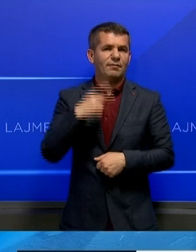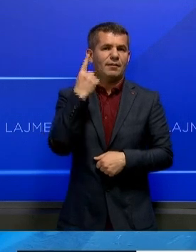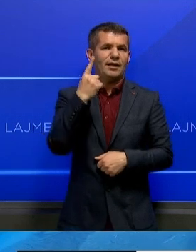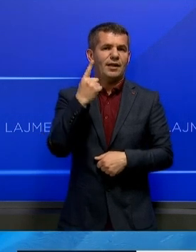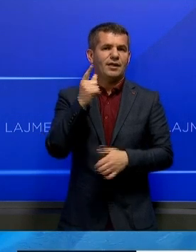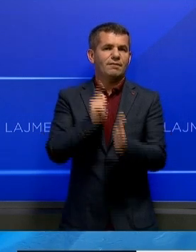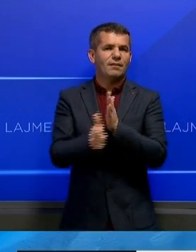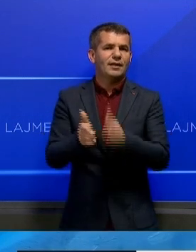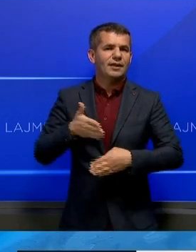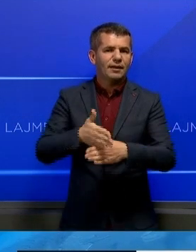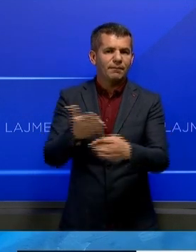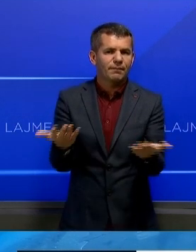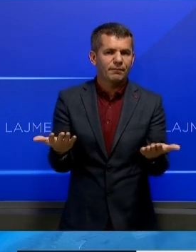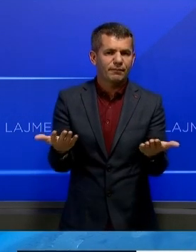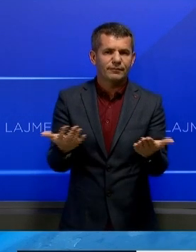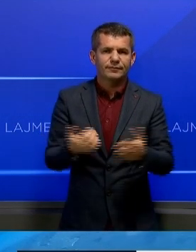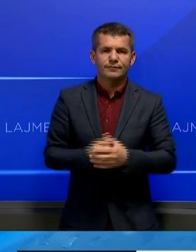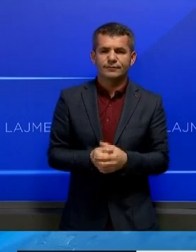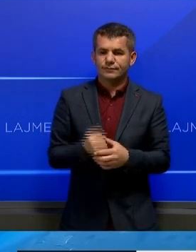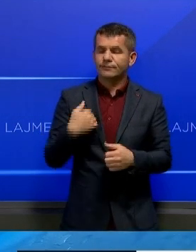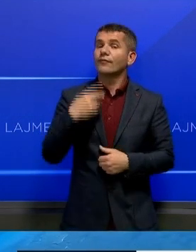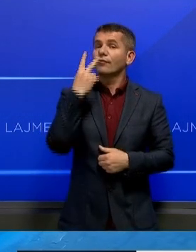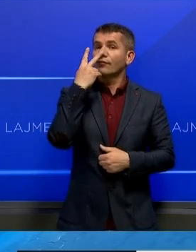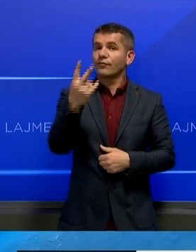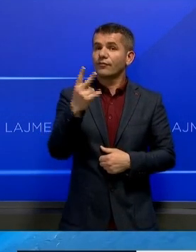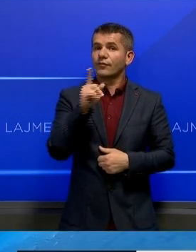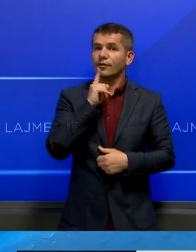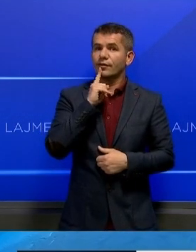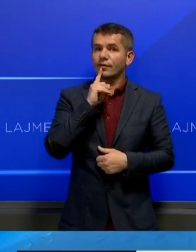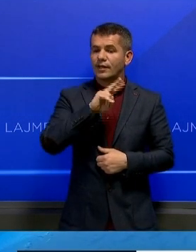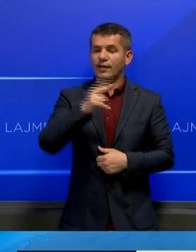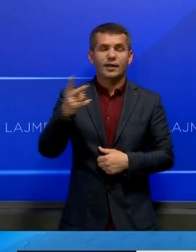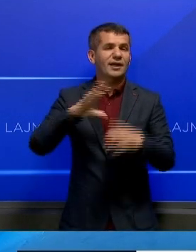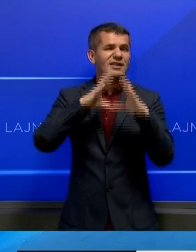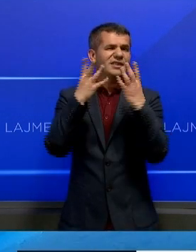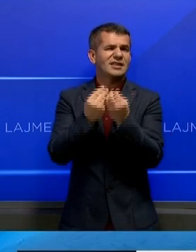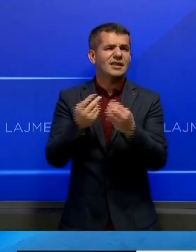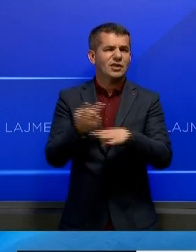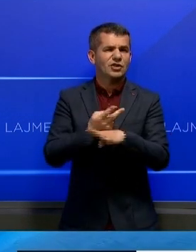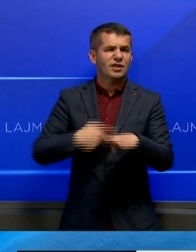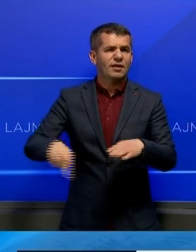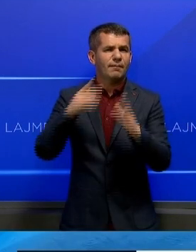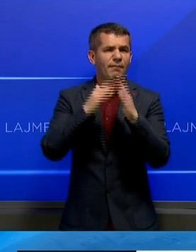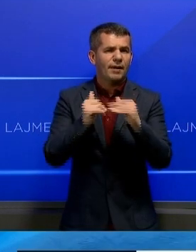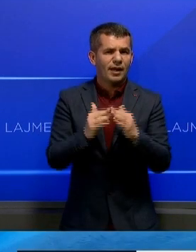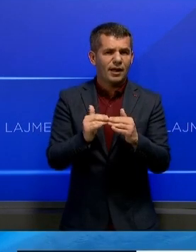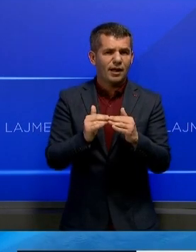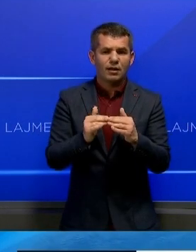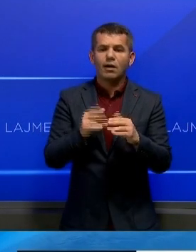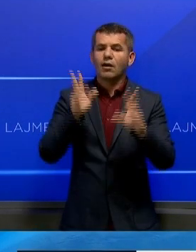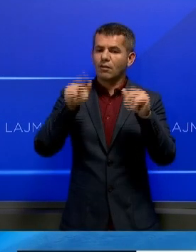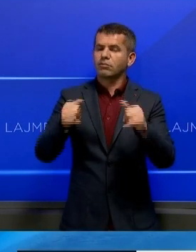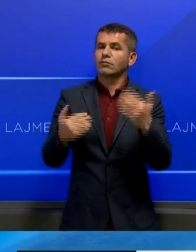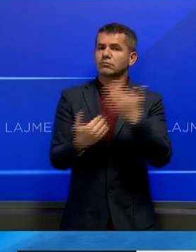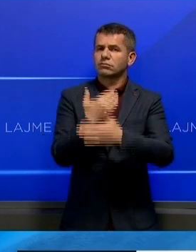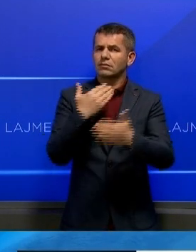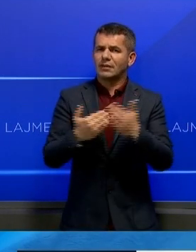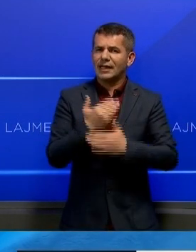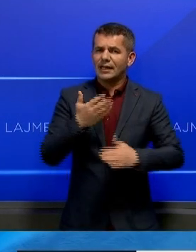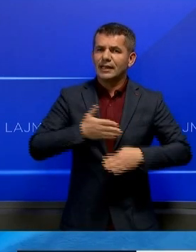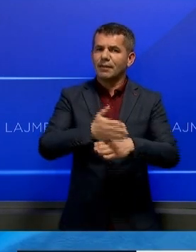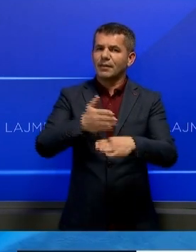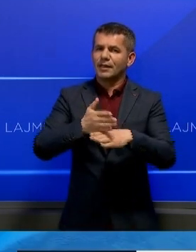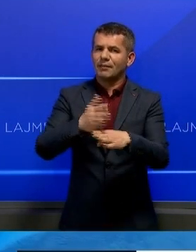emergjente. Të shikojmë për tej Kosovës, të gjitha shtetet e rajonit ka ndërmorve prime konkrete me paku